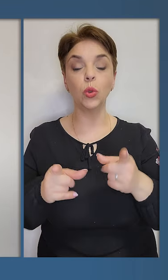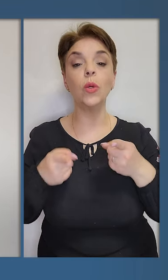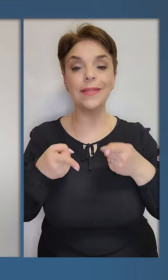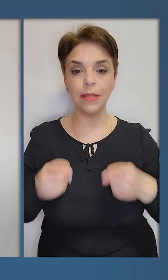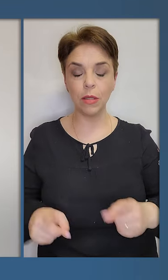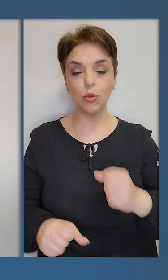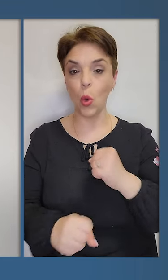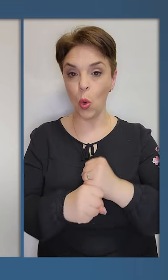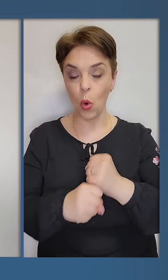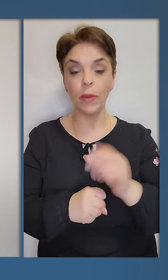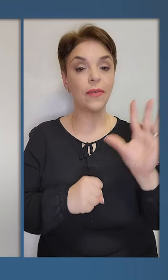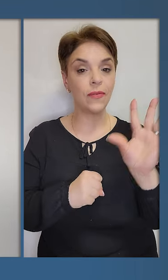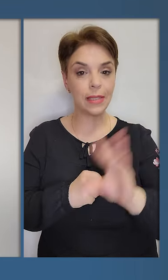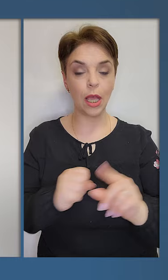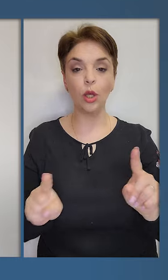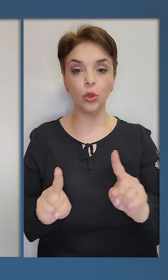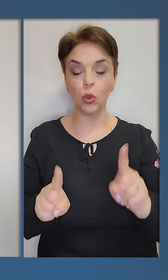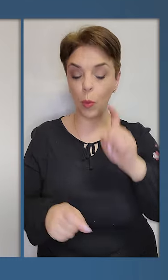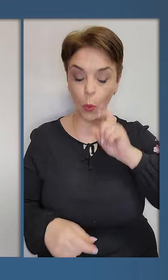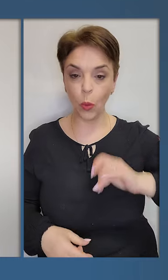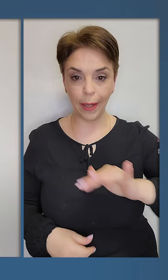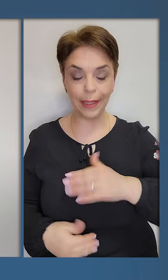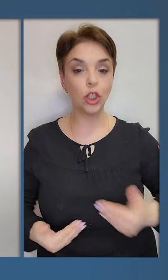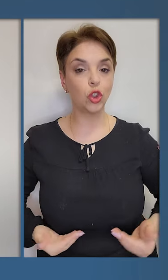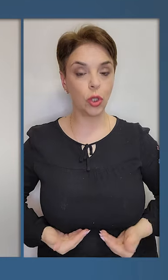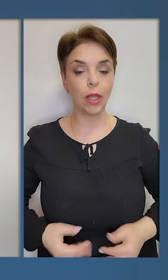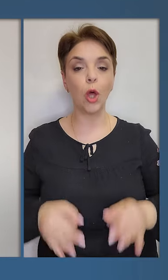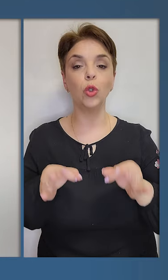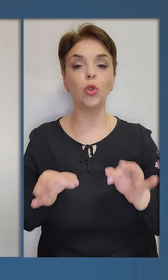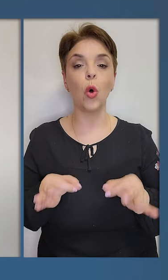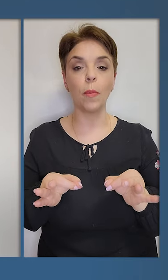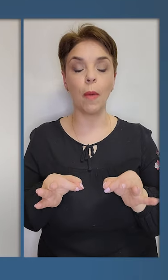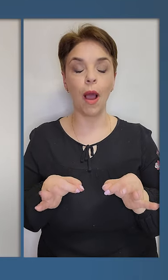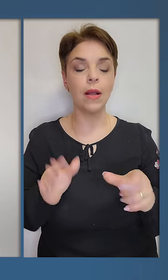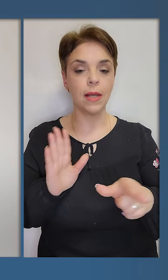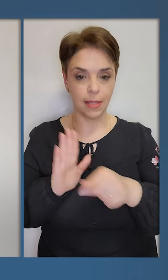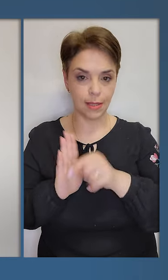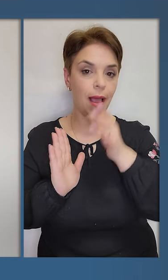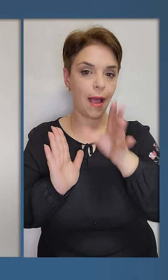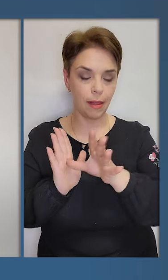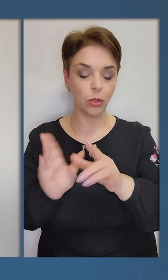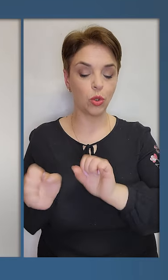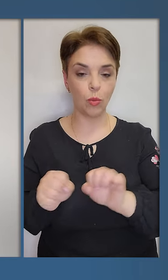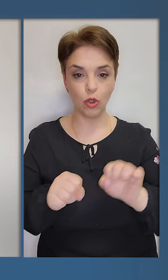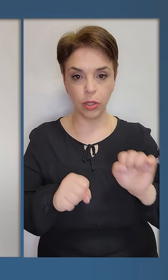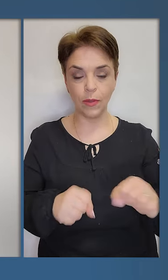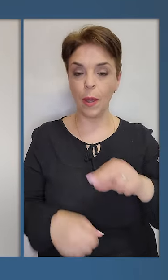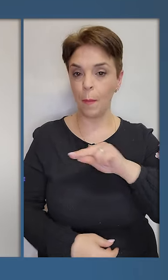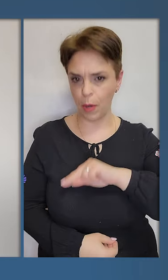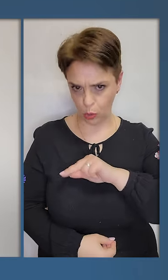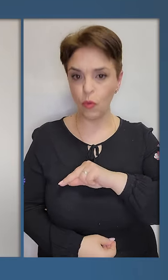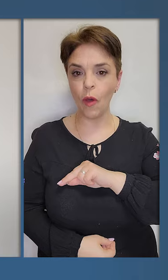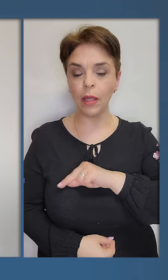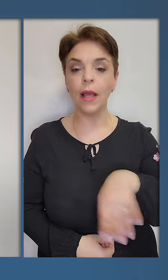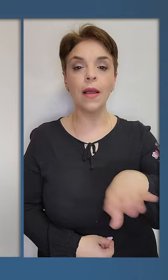дійсно робить все, щоб Україна жила нормально, з електрикою, з можливістю